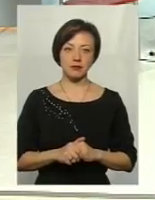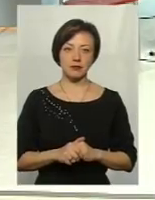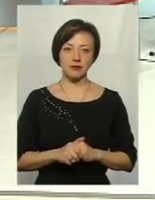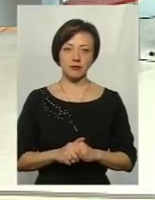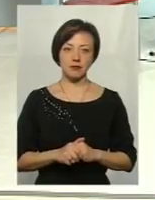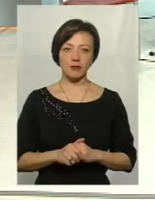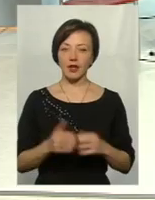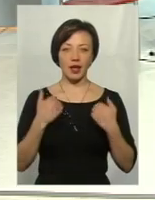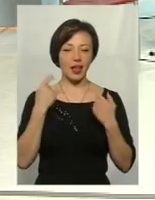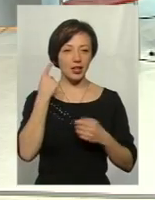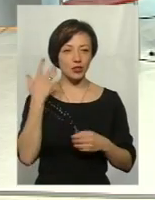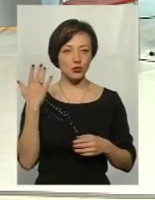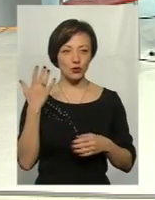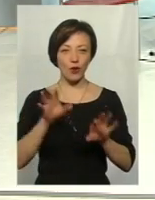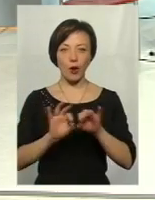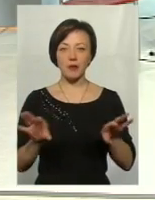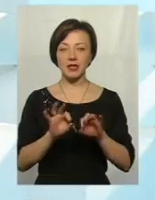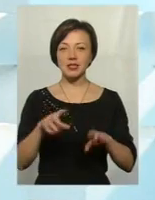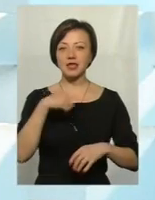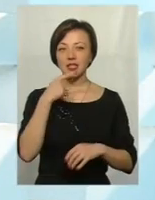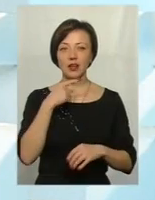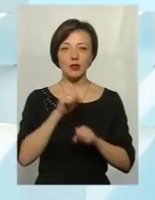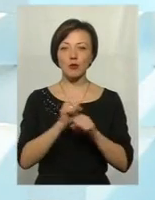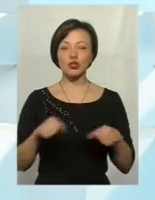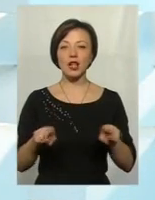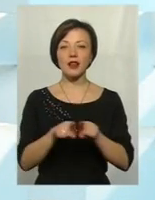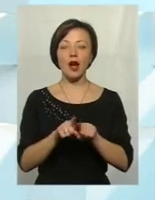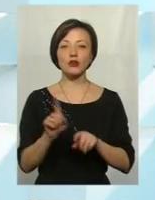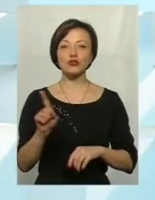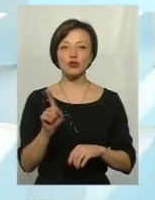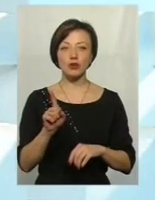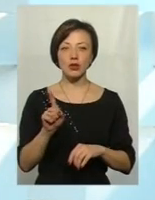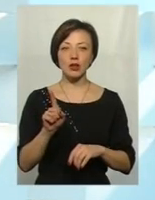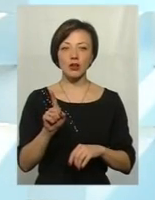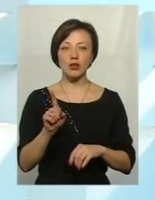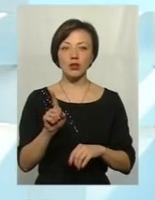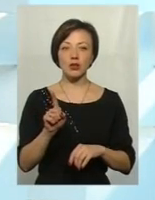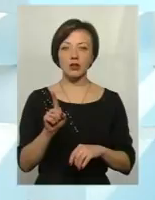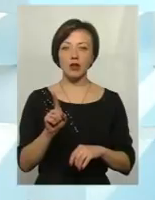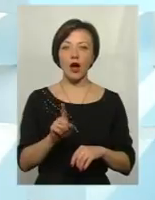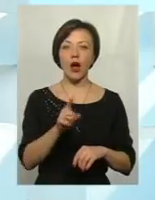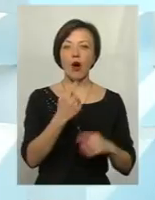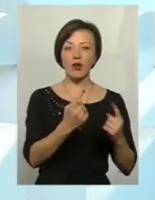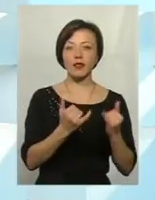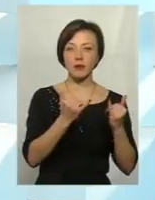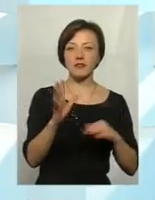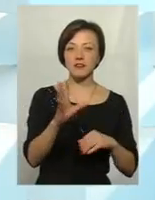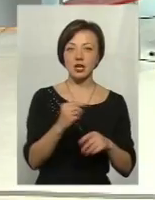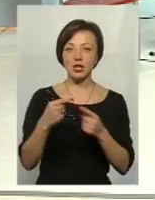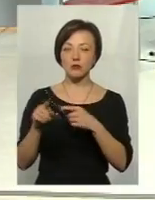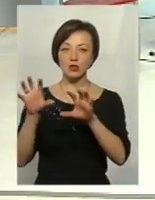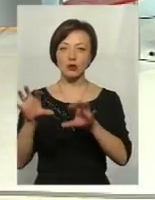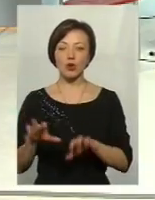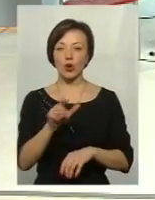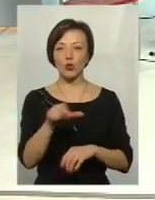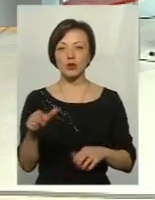Я не чув коментаря, на жаль. Ну, сказав, що не можна так, що одним все, а іншим по закону. І що люди не